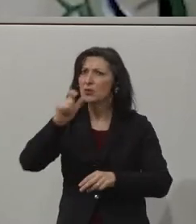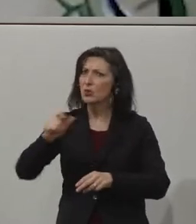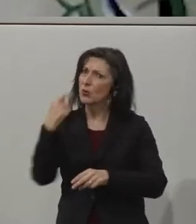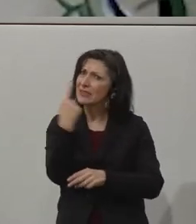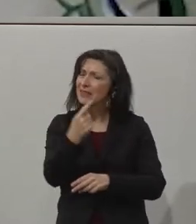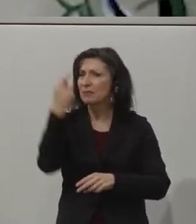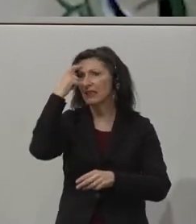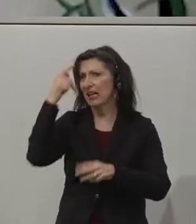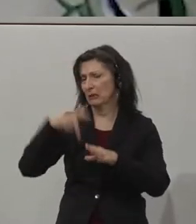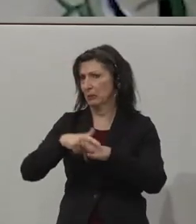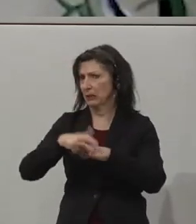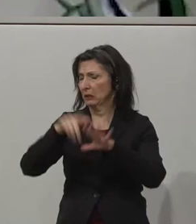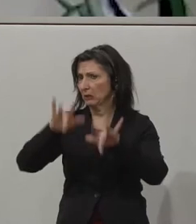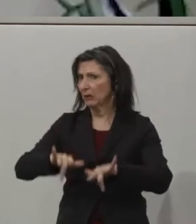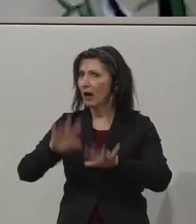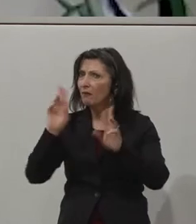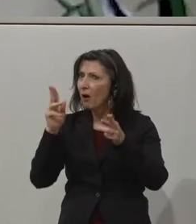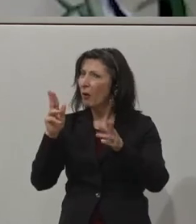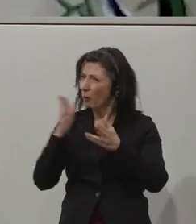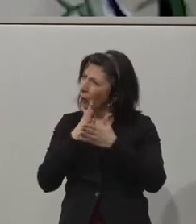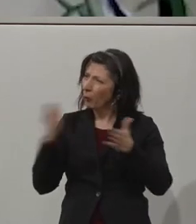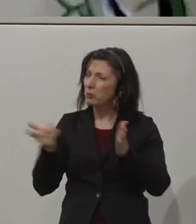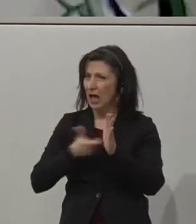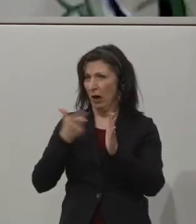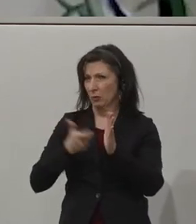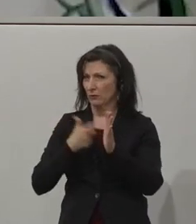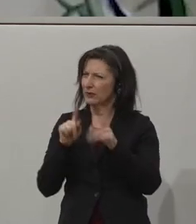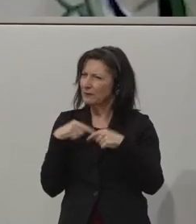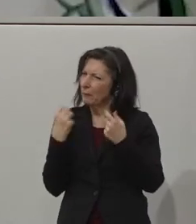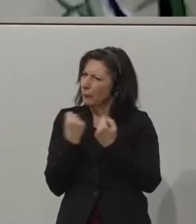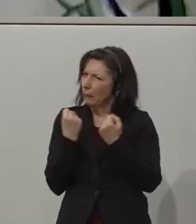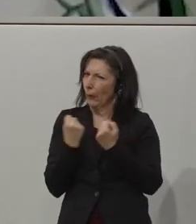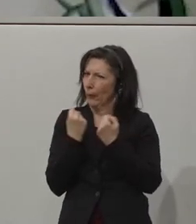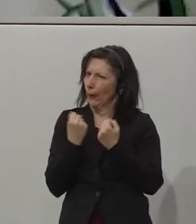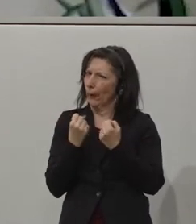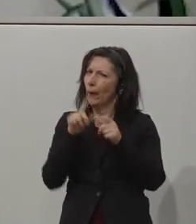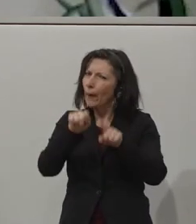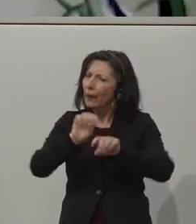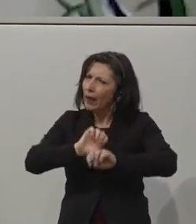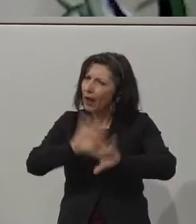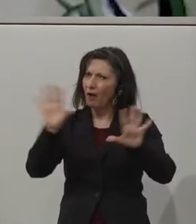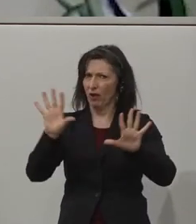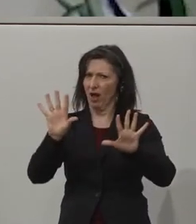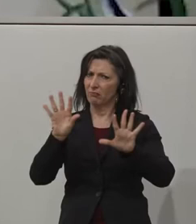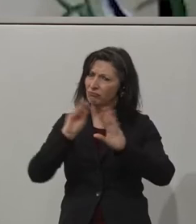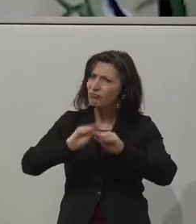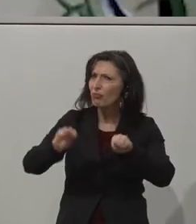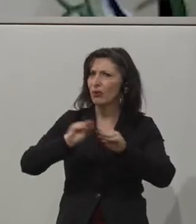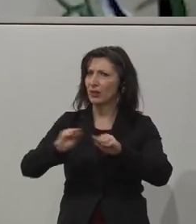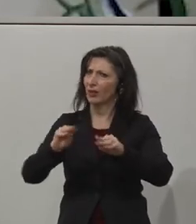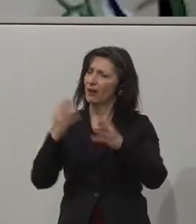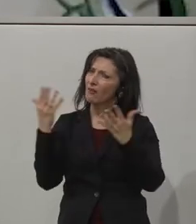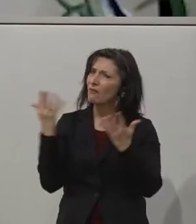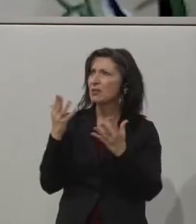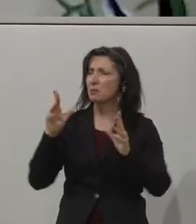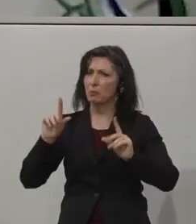world and beginning to understand what's it like to be a worker, to be employed, to be paid, to be